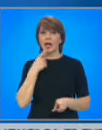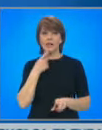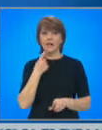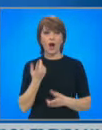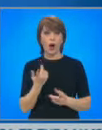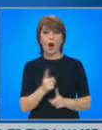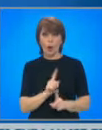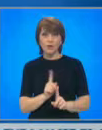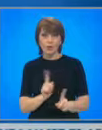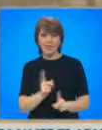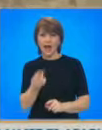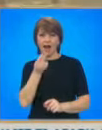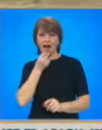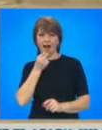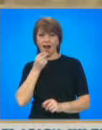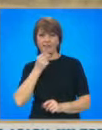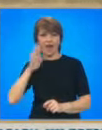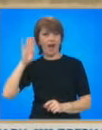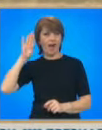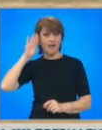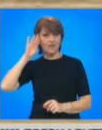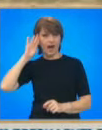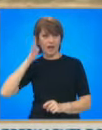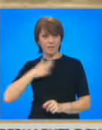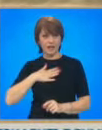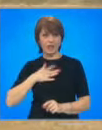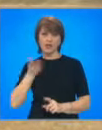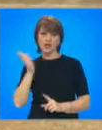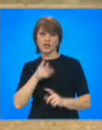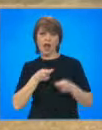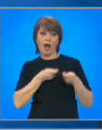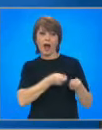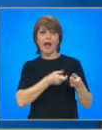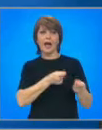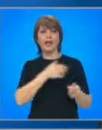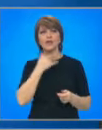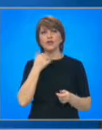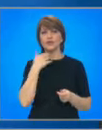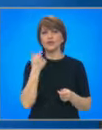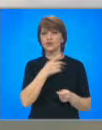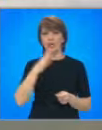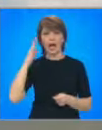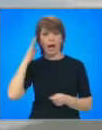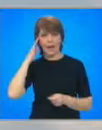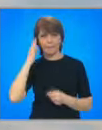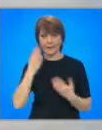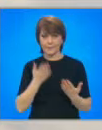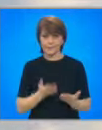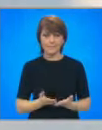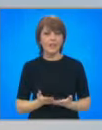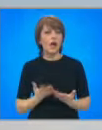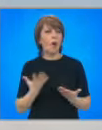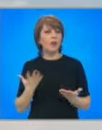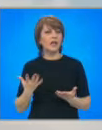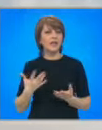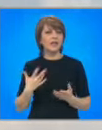храни своя армия, един ден ще храни чужда. Не забавно България да повиши своята бойготовност. Откъде да бъдат